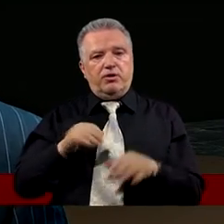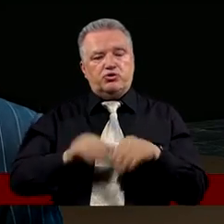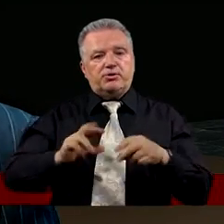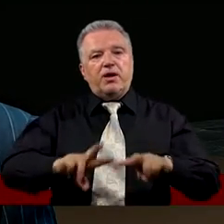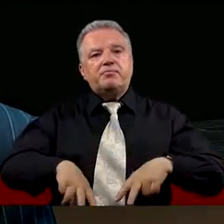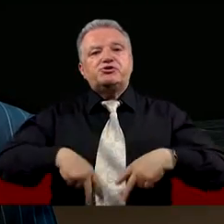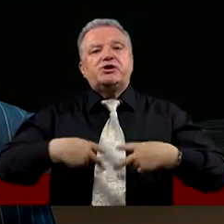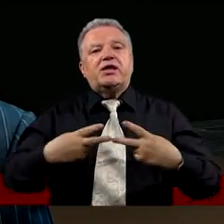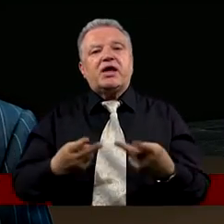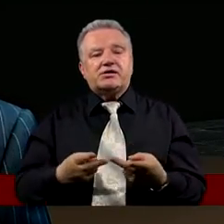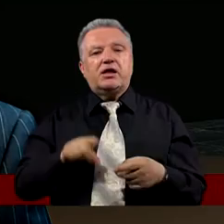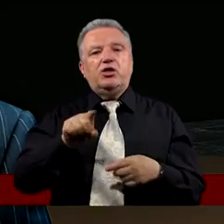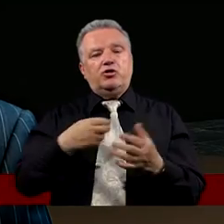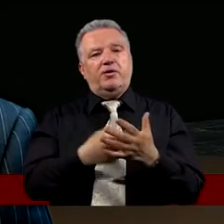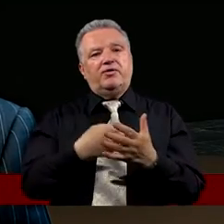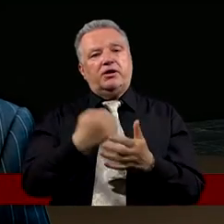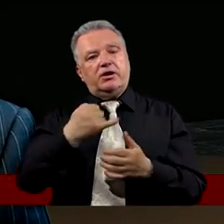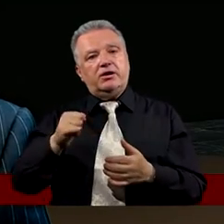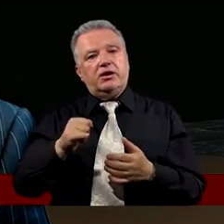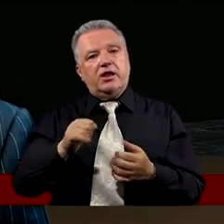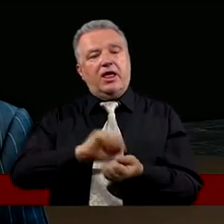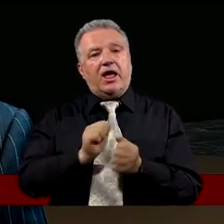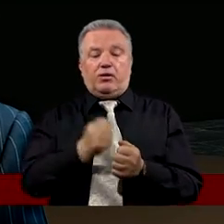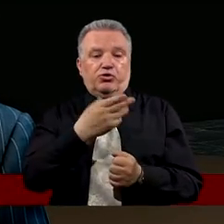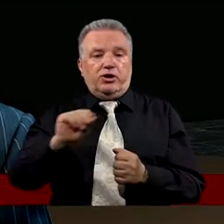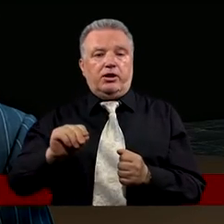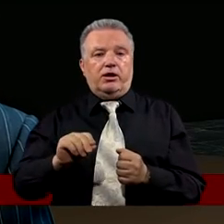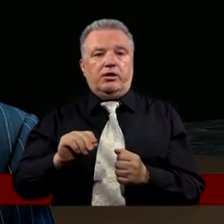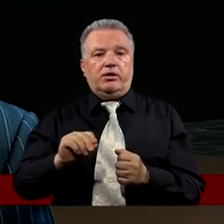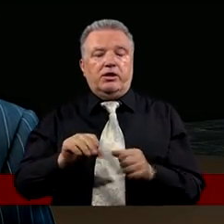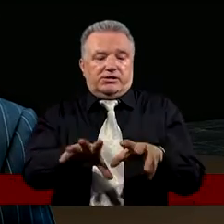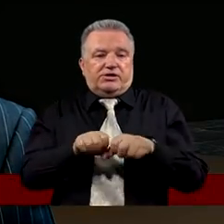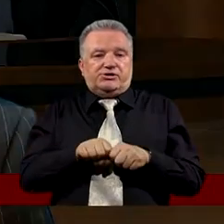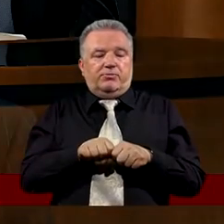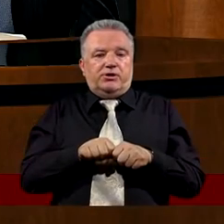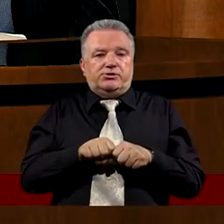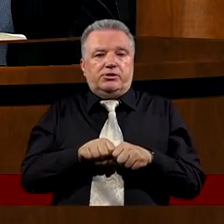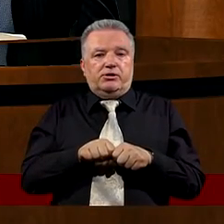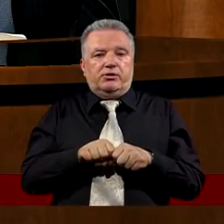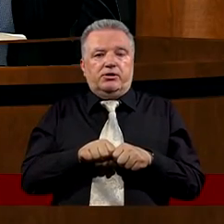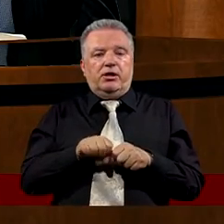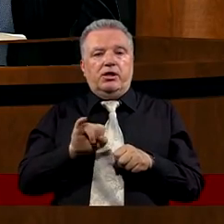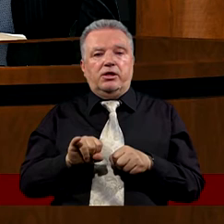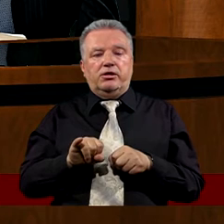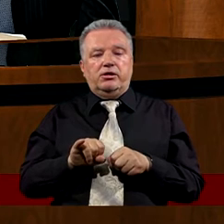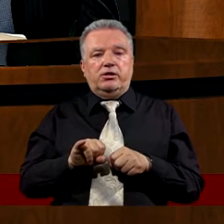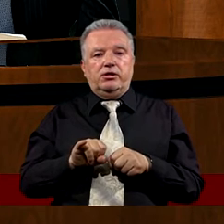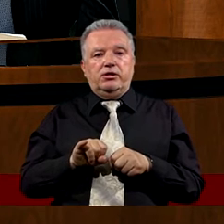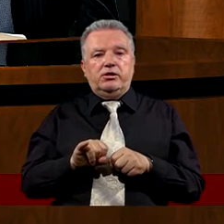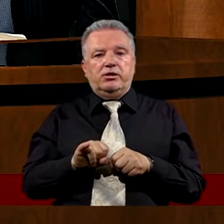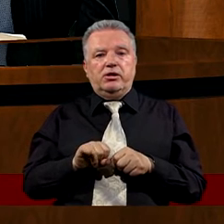Ewangelię przekazać dalej Albo możemy tego z jakiejś przyczyny nie zrobić Zatrzymać Zatrzymać I